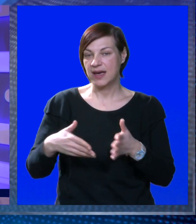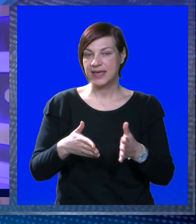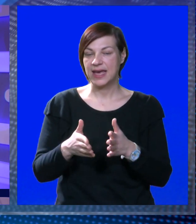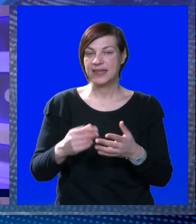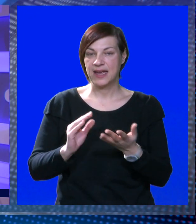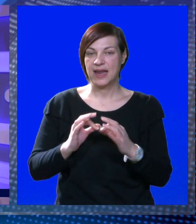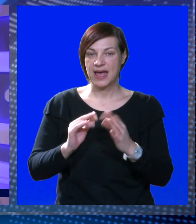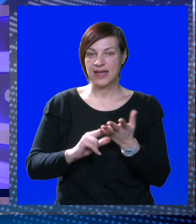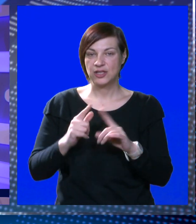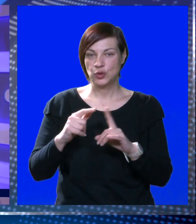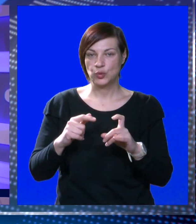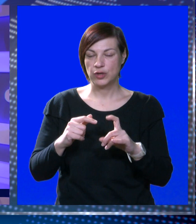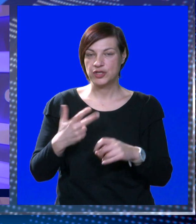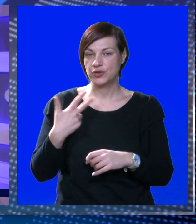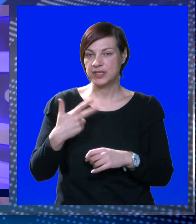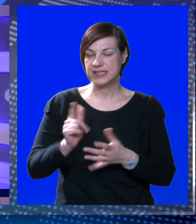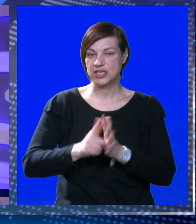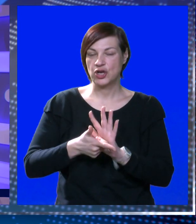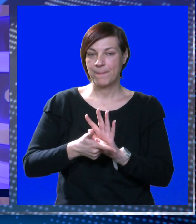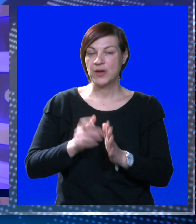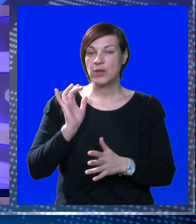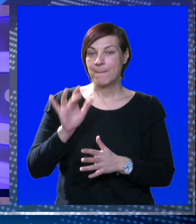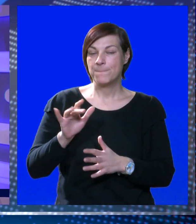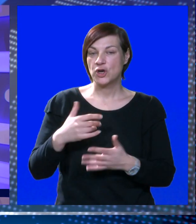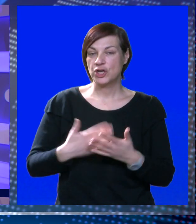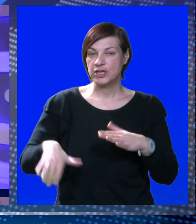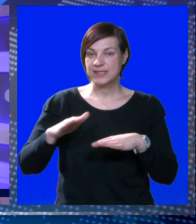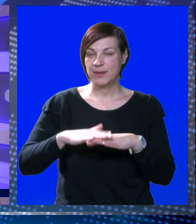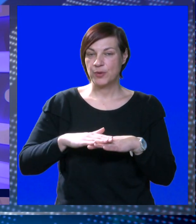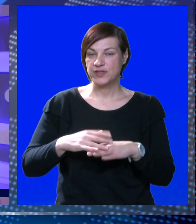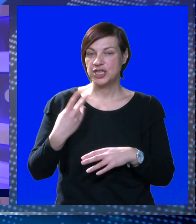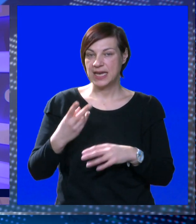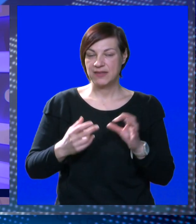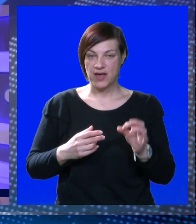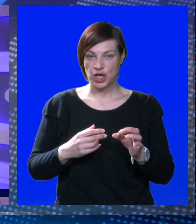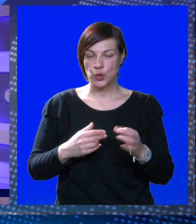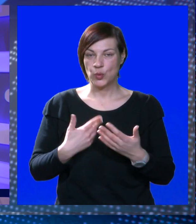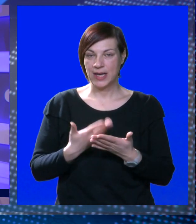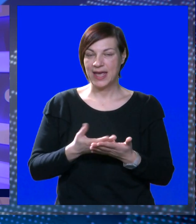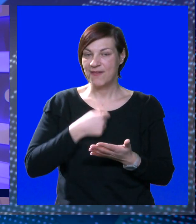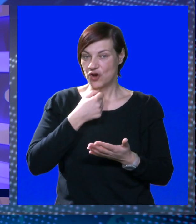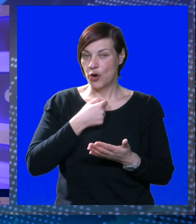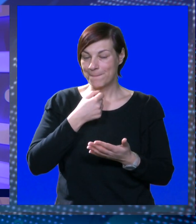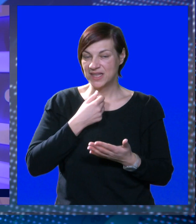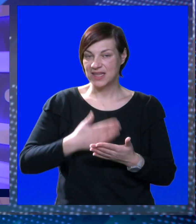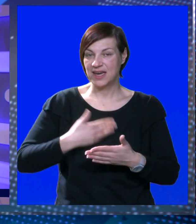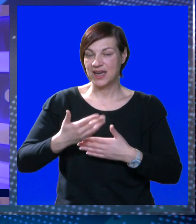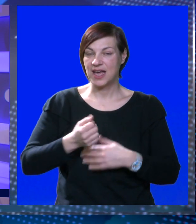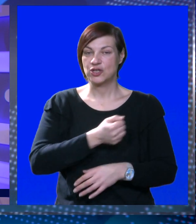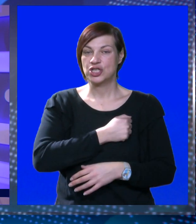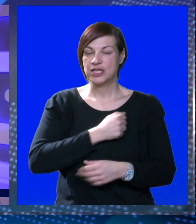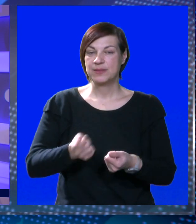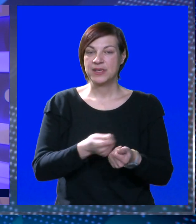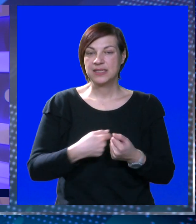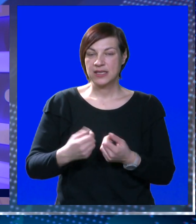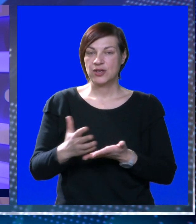Luka Ploče, Mate Antunović, koji je u 33. minuti pogodio za povećanje prednosti 2-0. Evo njegovih dojmova nakon što